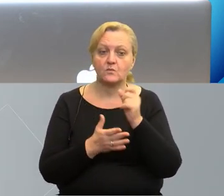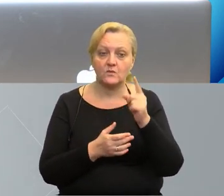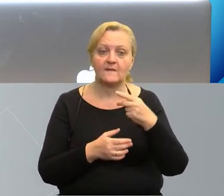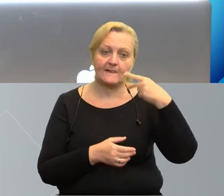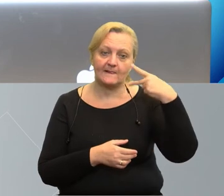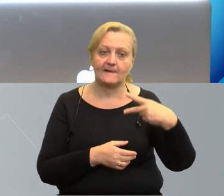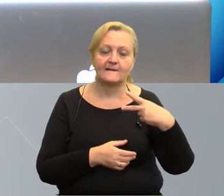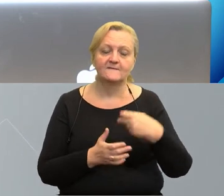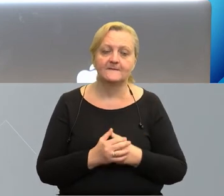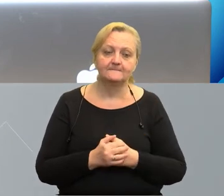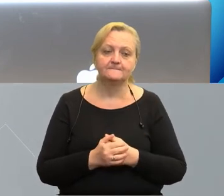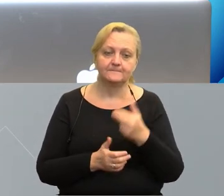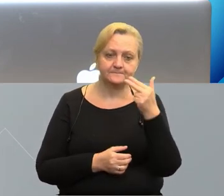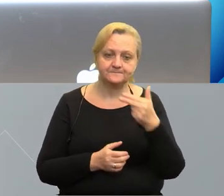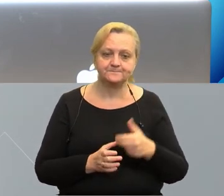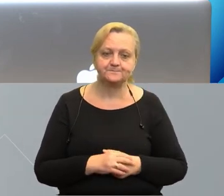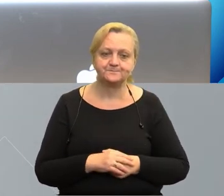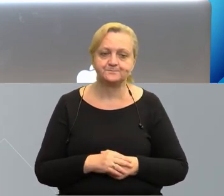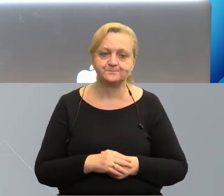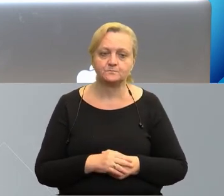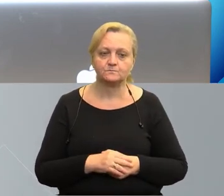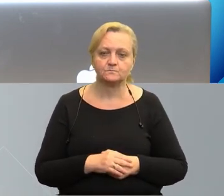się właśnie te dwa zagadnienia.